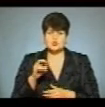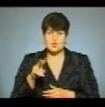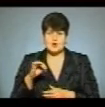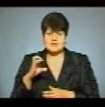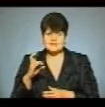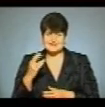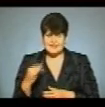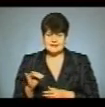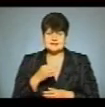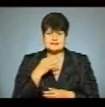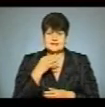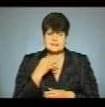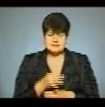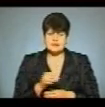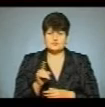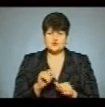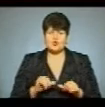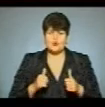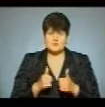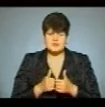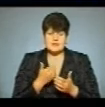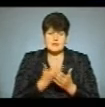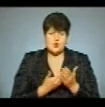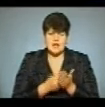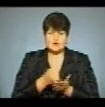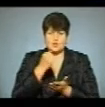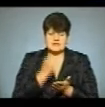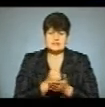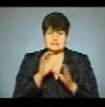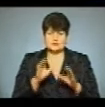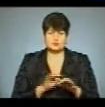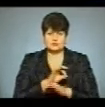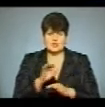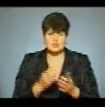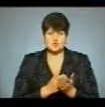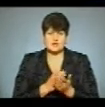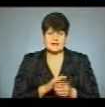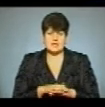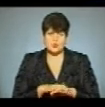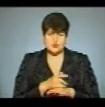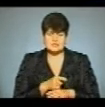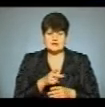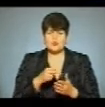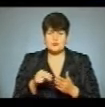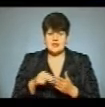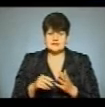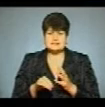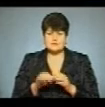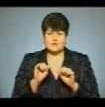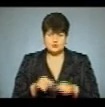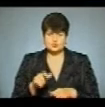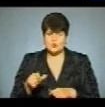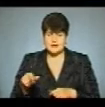корезпендентам Суспільного, що комітет порадив ухвалити проєкт закону від «Слуги народу». За ним купувати землю можуть